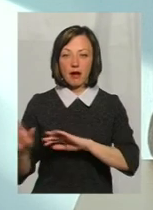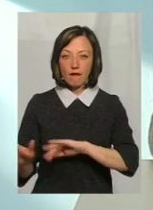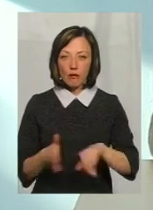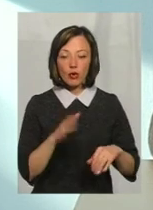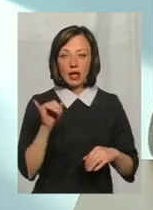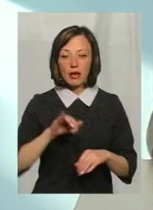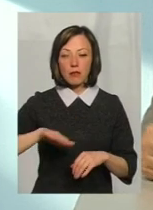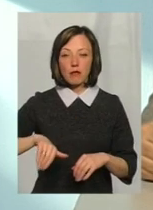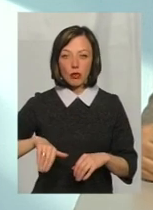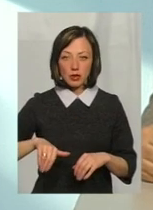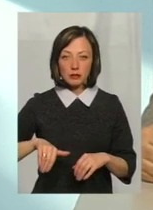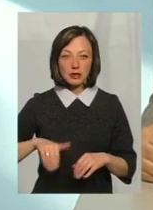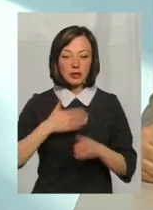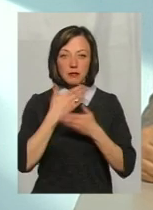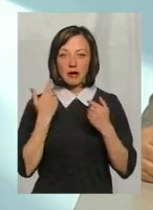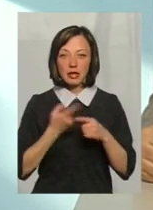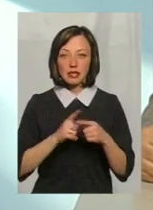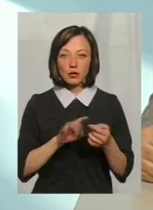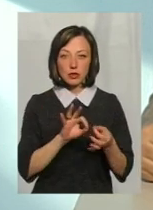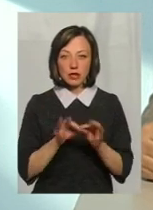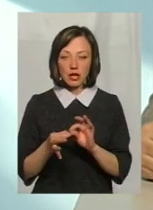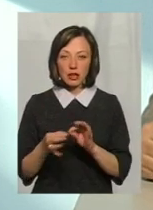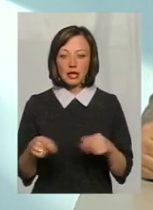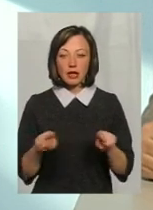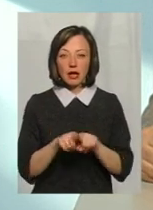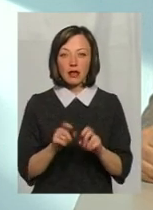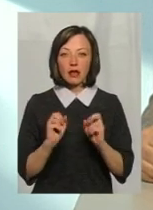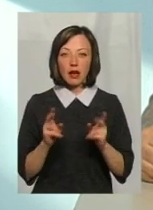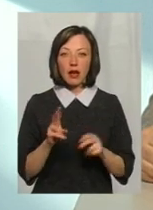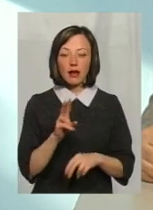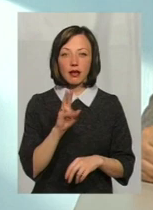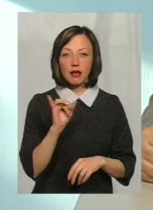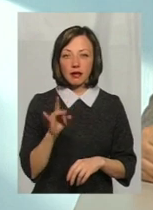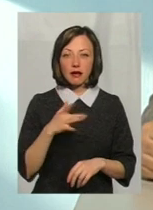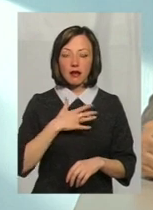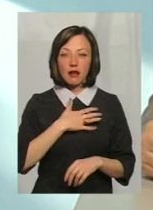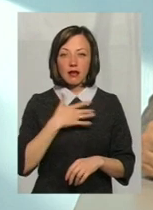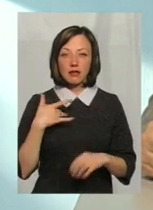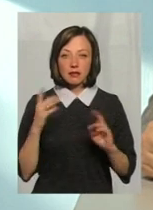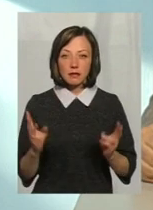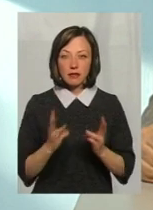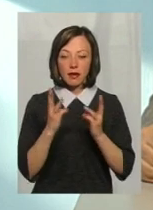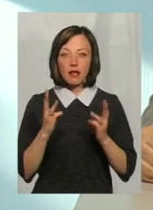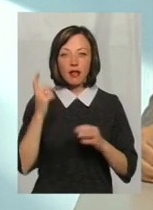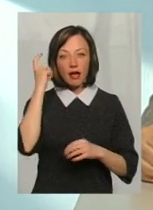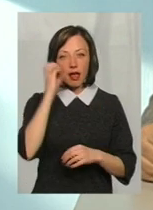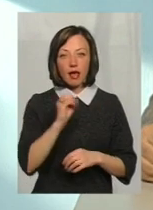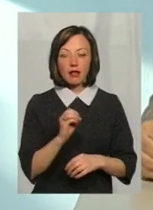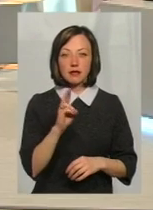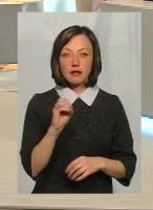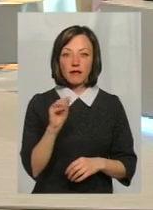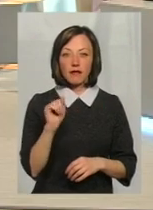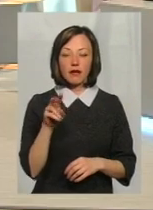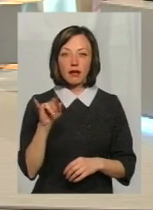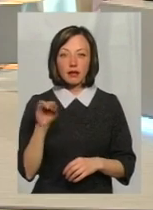і потім немає цих ускладнень. Таких, як корова пневмонія, таких, як енцефаліт коровий. Це дуже